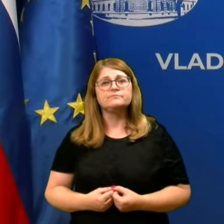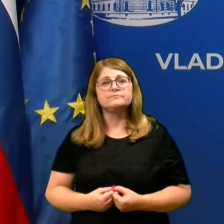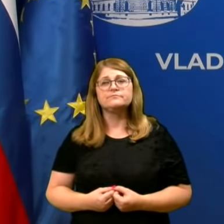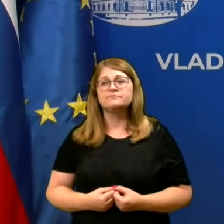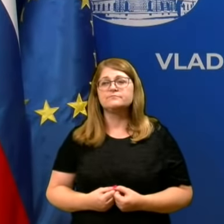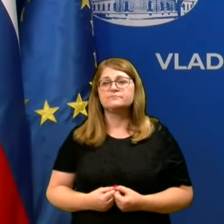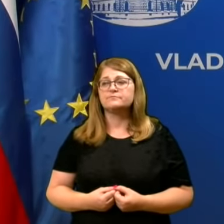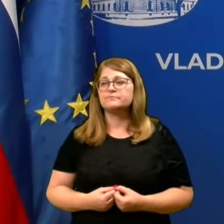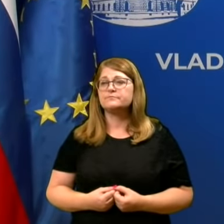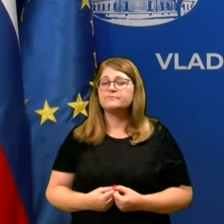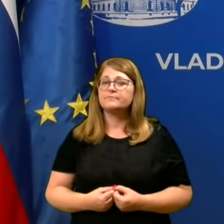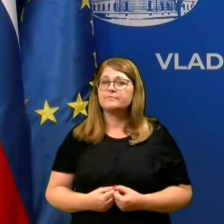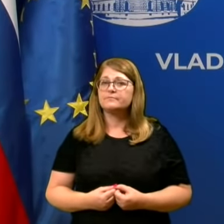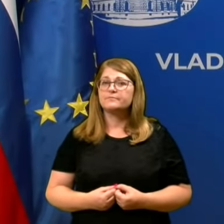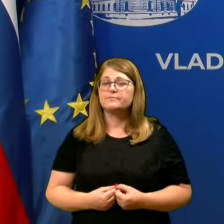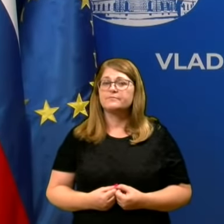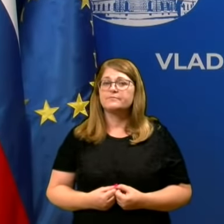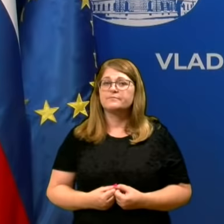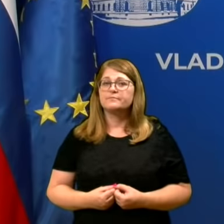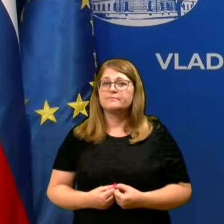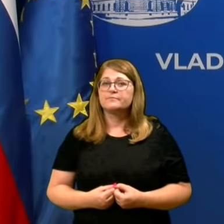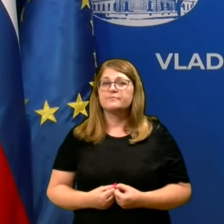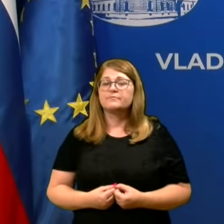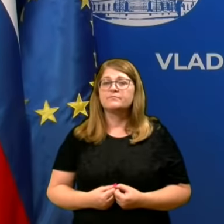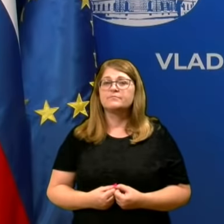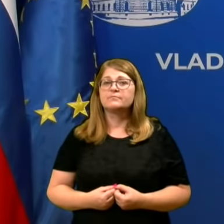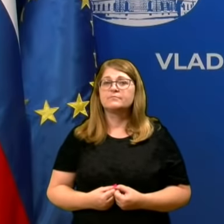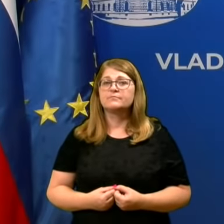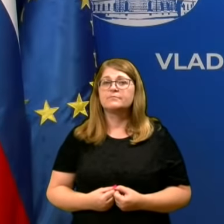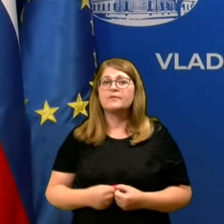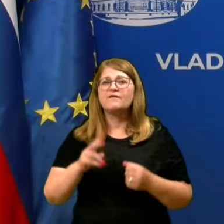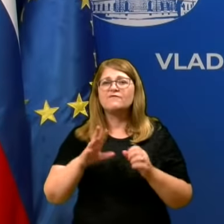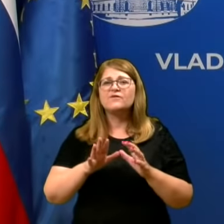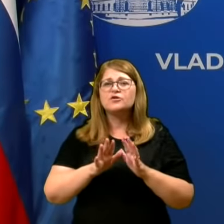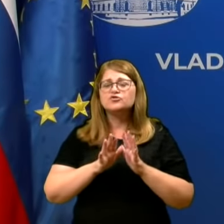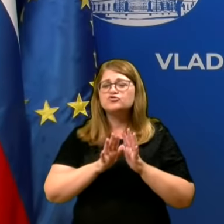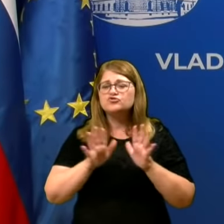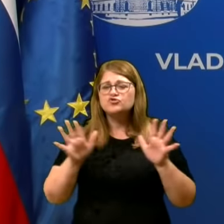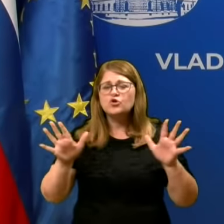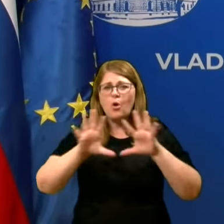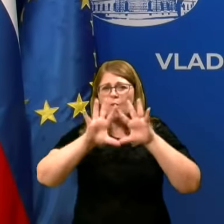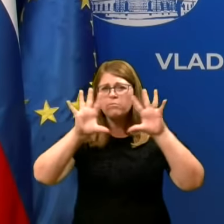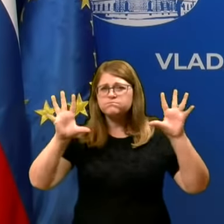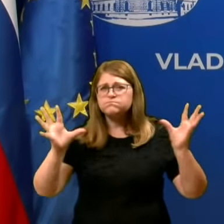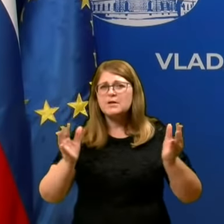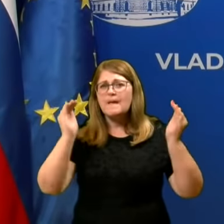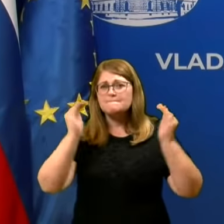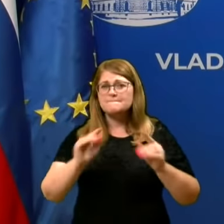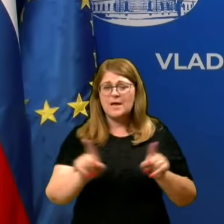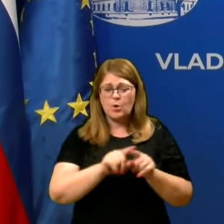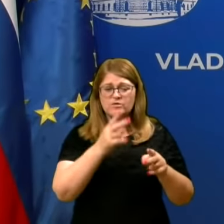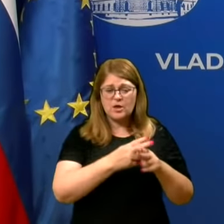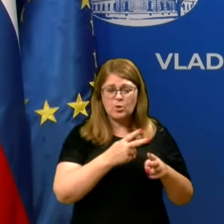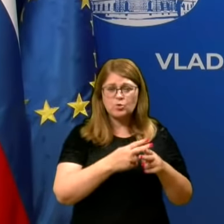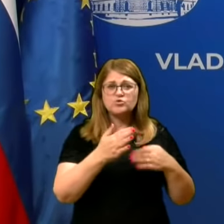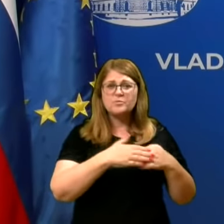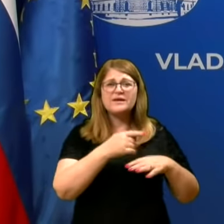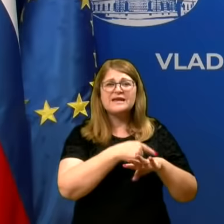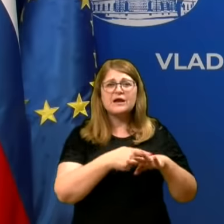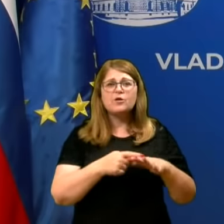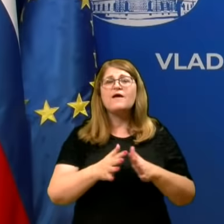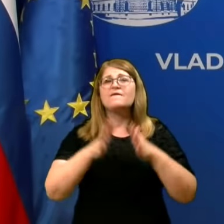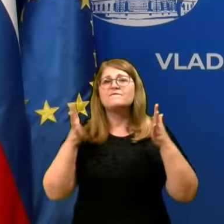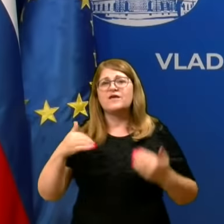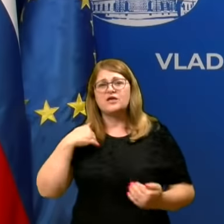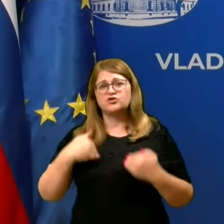In pravzaprav v groben, v širokem pogledu, se pravi, manj kot je okušb prejernljivih, več